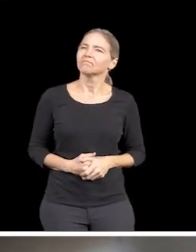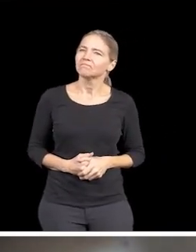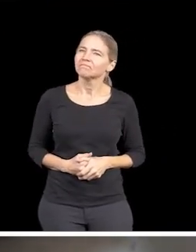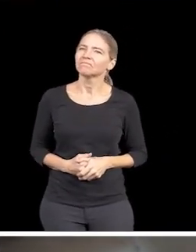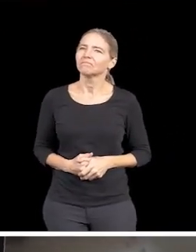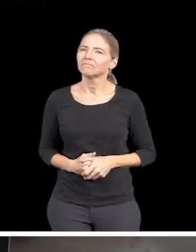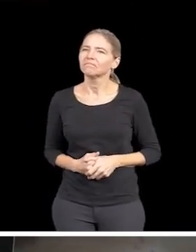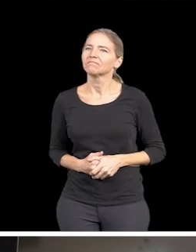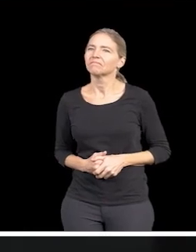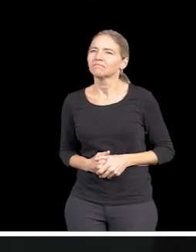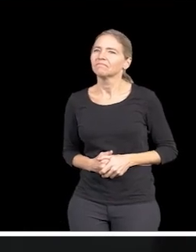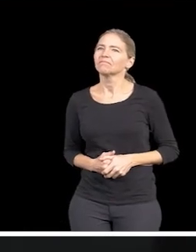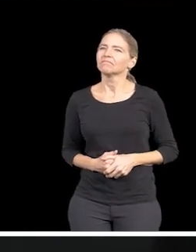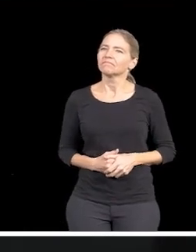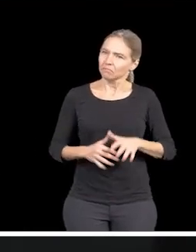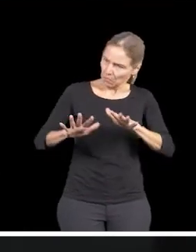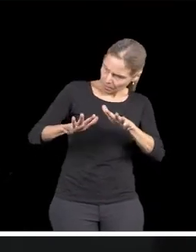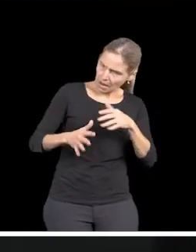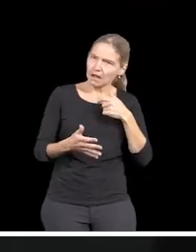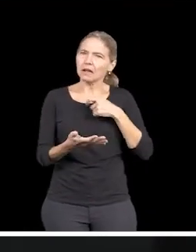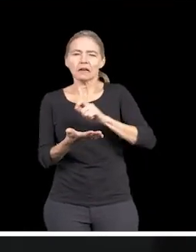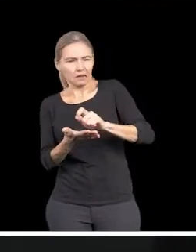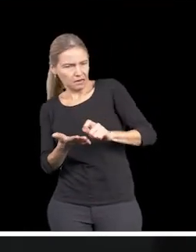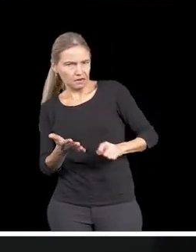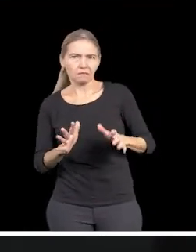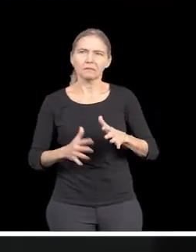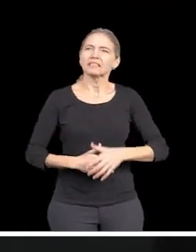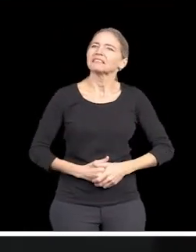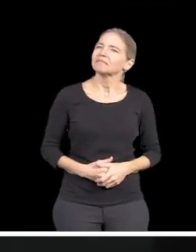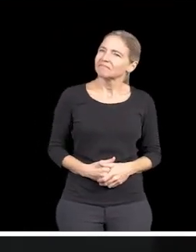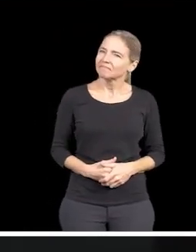Pas pire ça. Sous-titrage